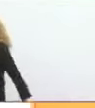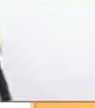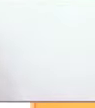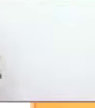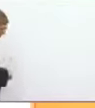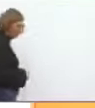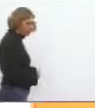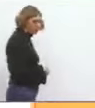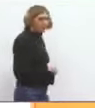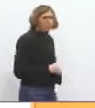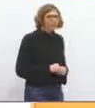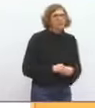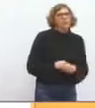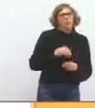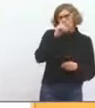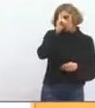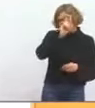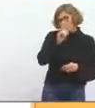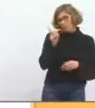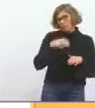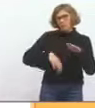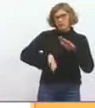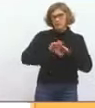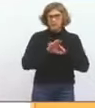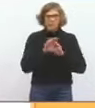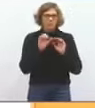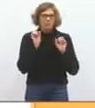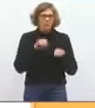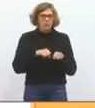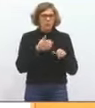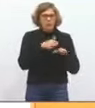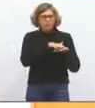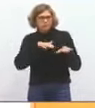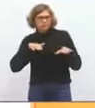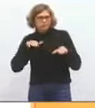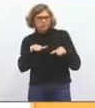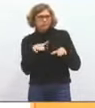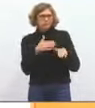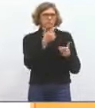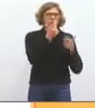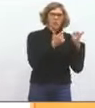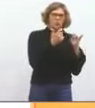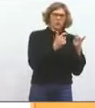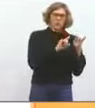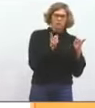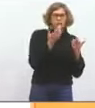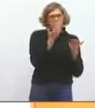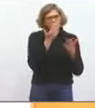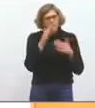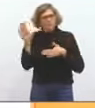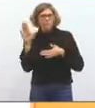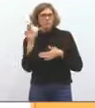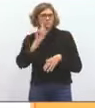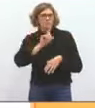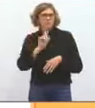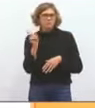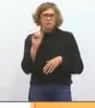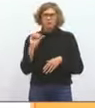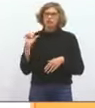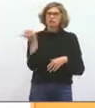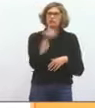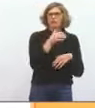en développant effectivement des alternatives à la voiture automobile, et que chaque ménage qui est amené effectivement à ne pas